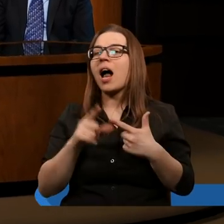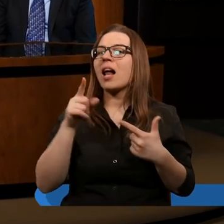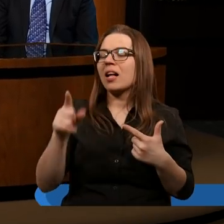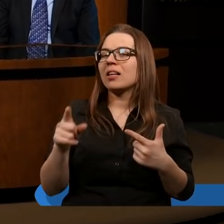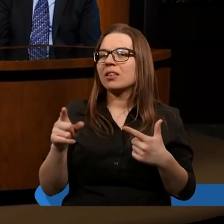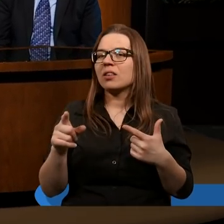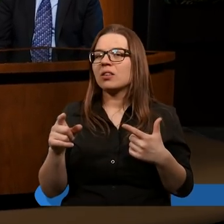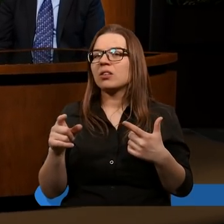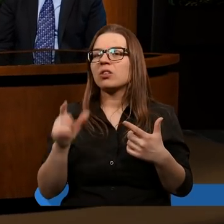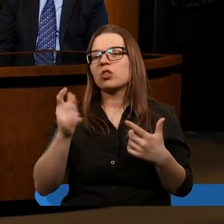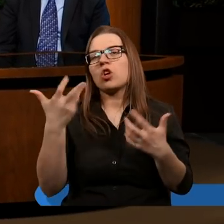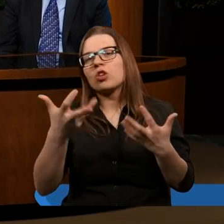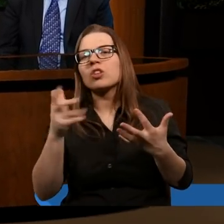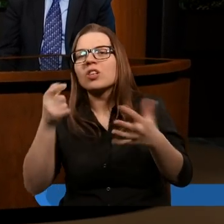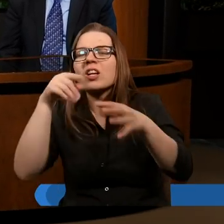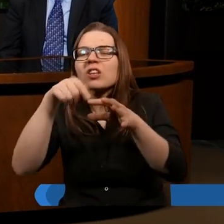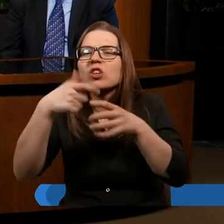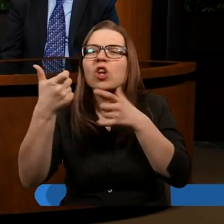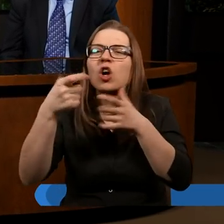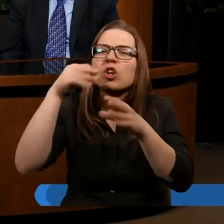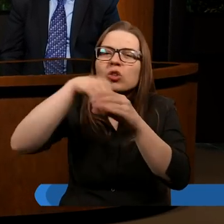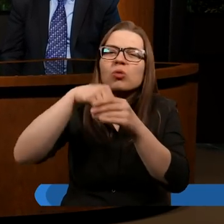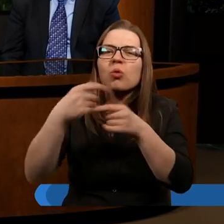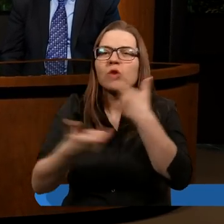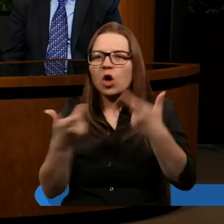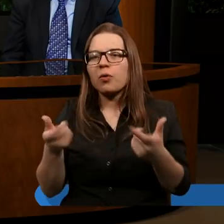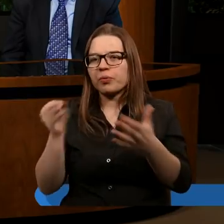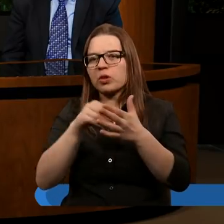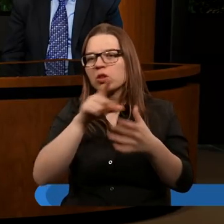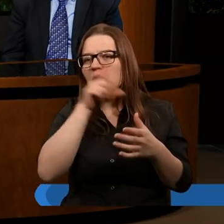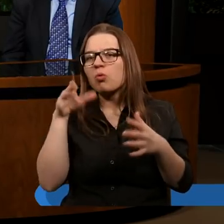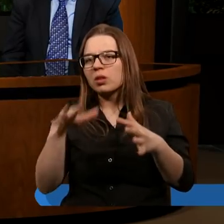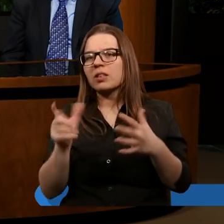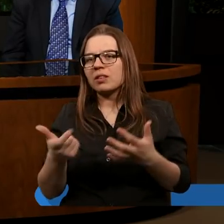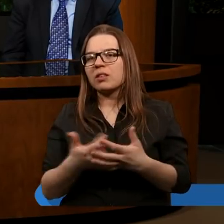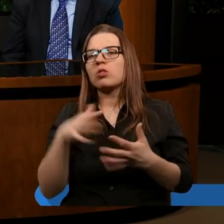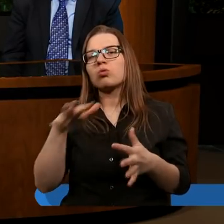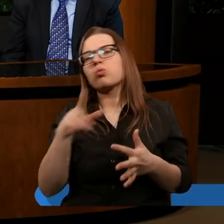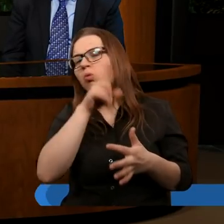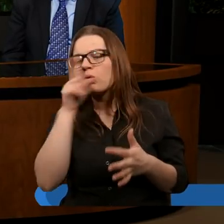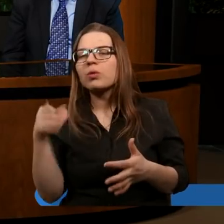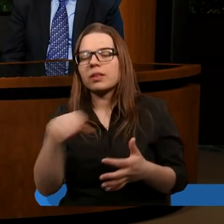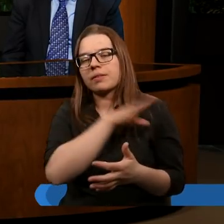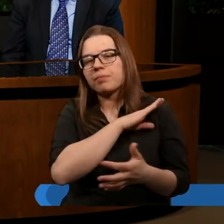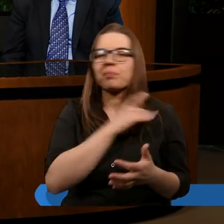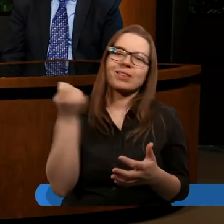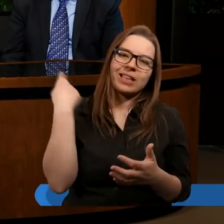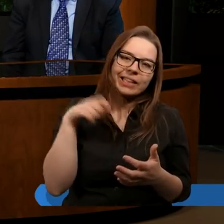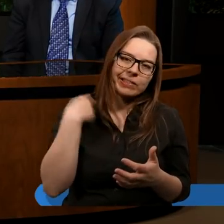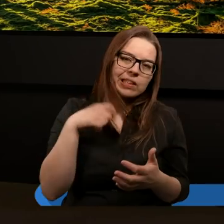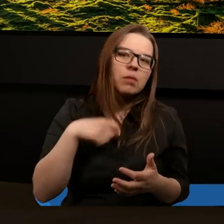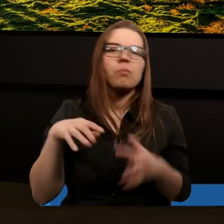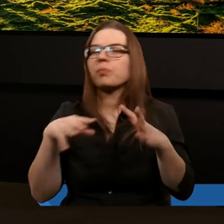taką kwestię, że nie chcą tam troszeczkę kadzidła złożyć. Tyle ludzi zginęło, wymordowanych.